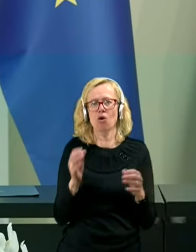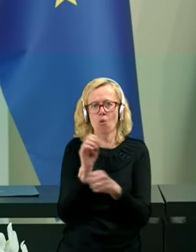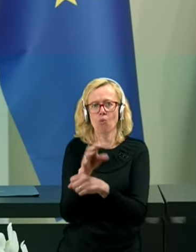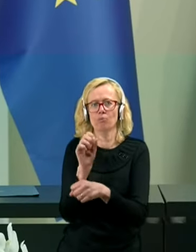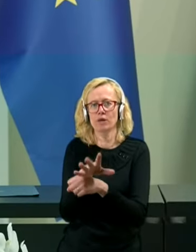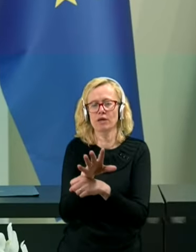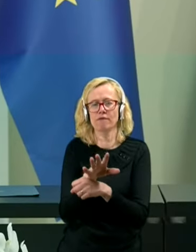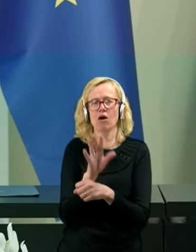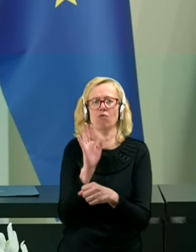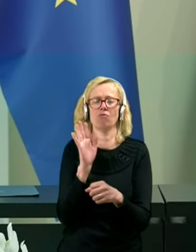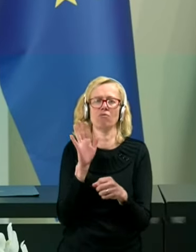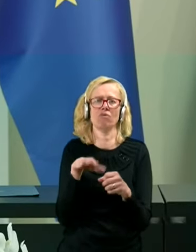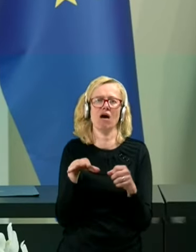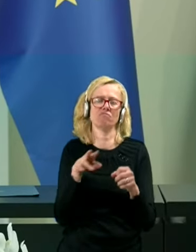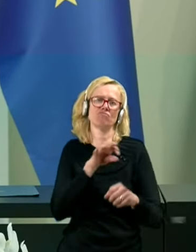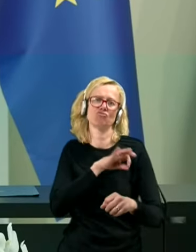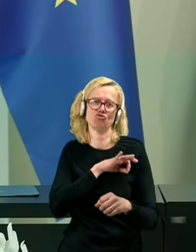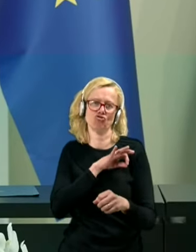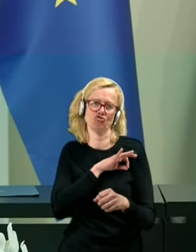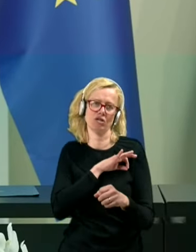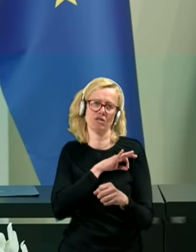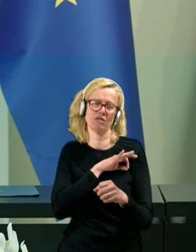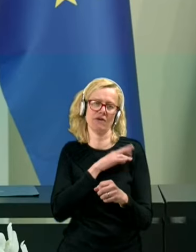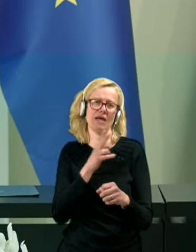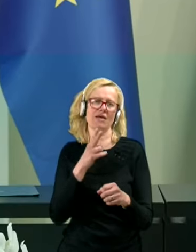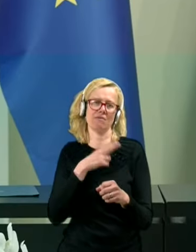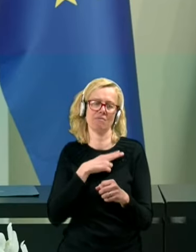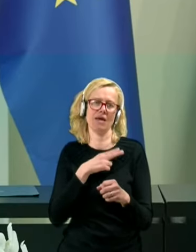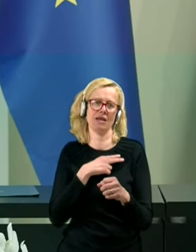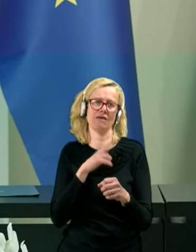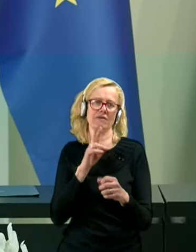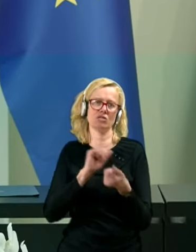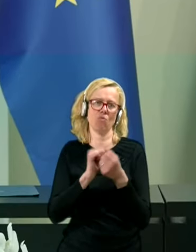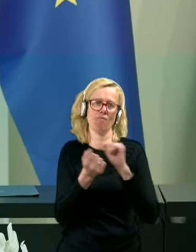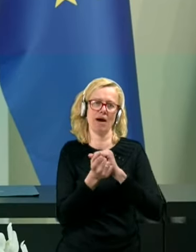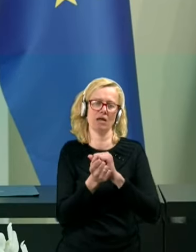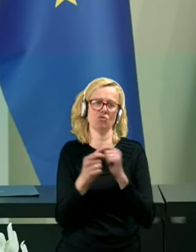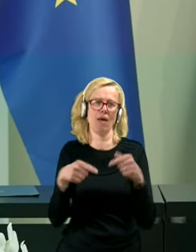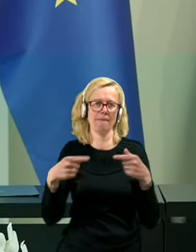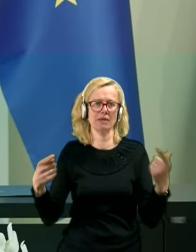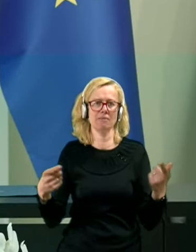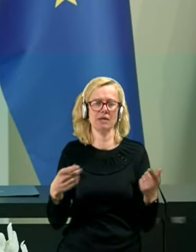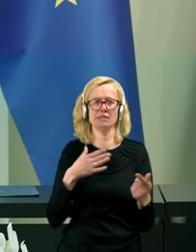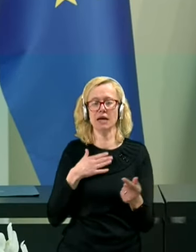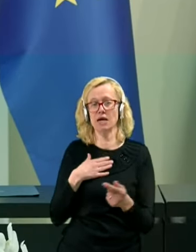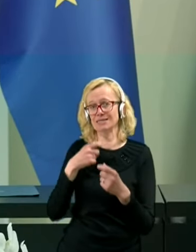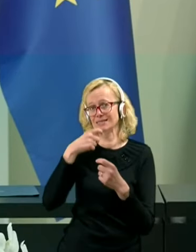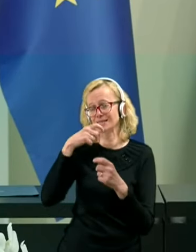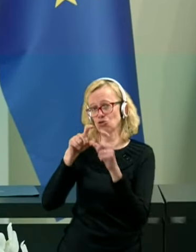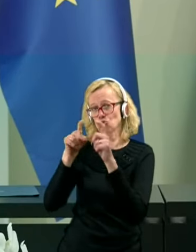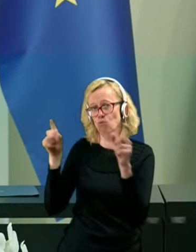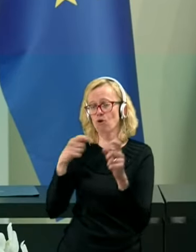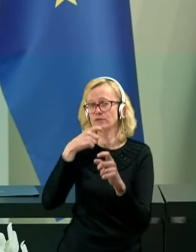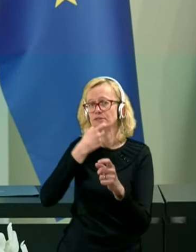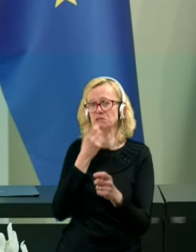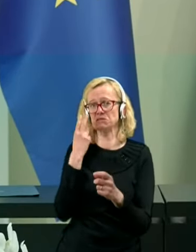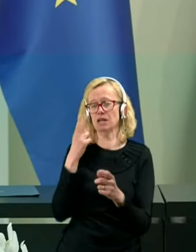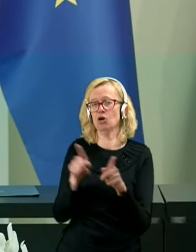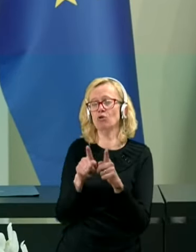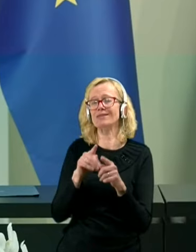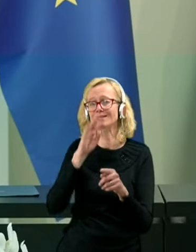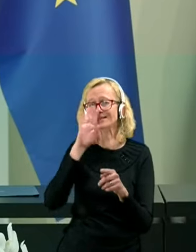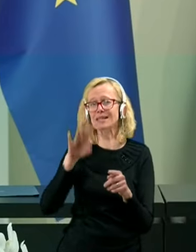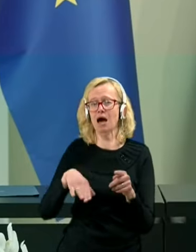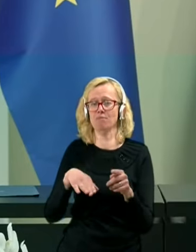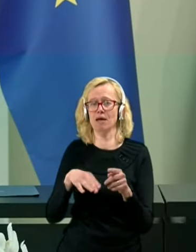žrtve, ki smo jih imeli v spopadu z epidemijo, ker v domovih za stareje, ki izgledajo kot slave kasarne, ne